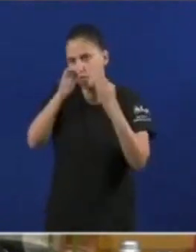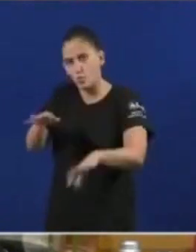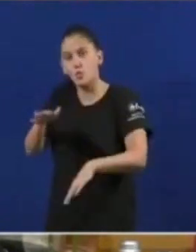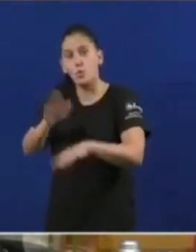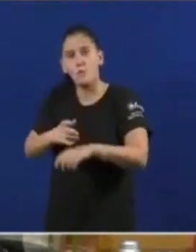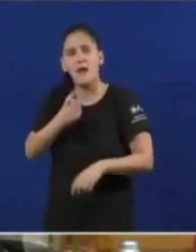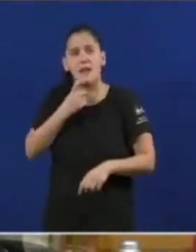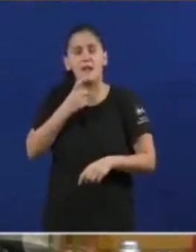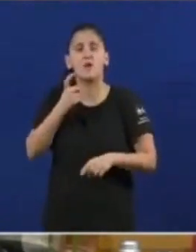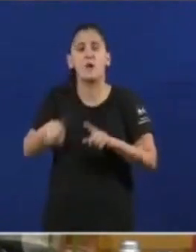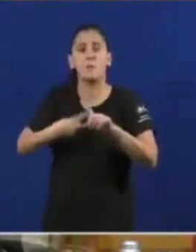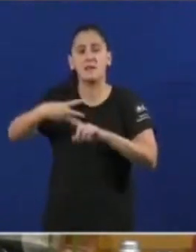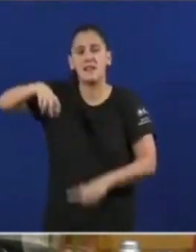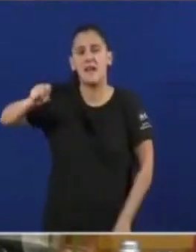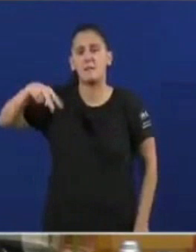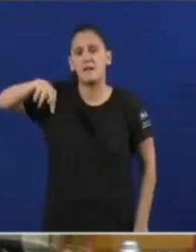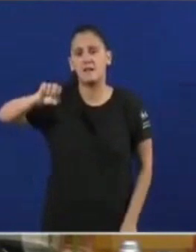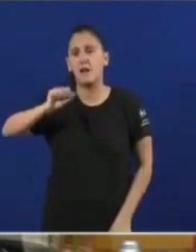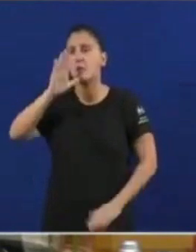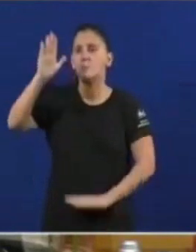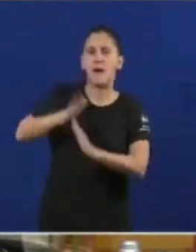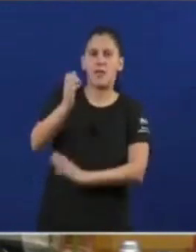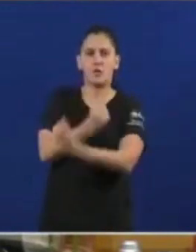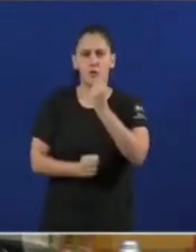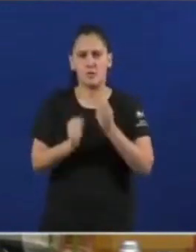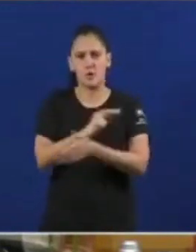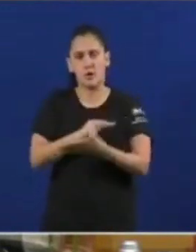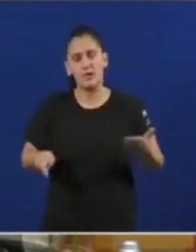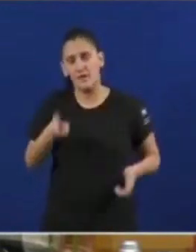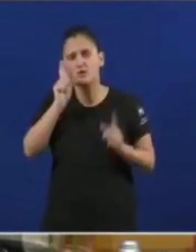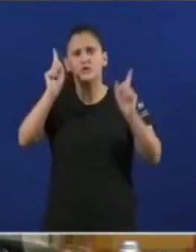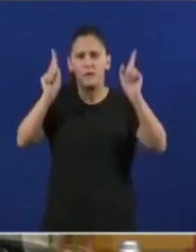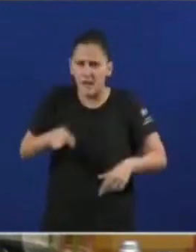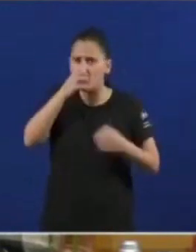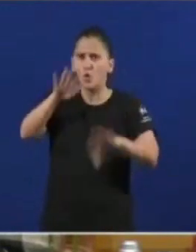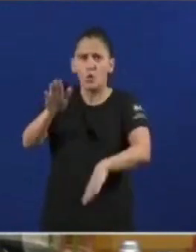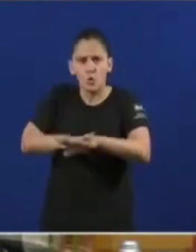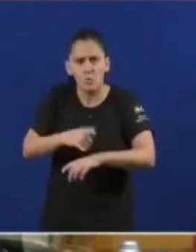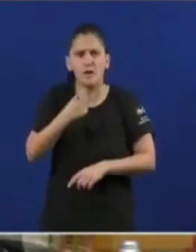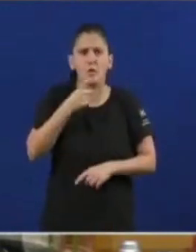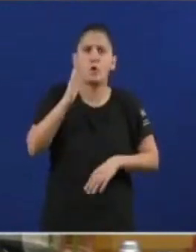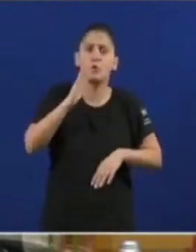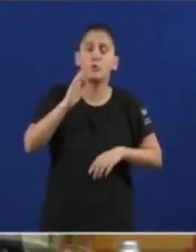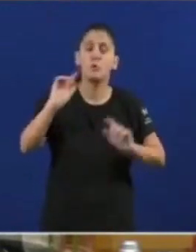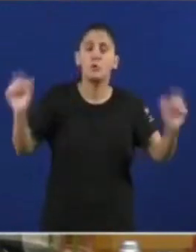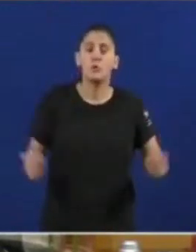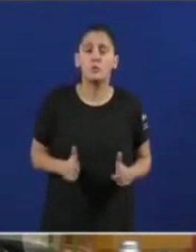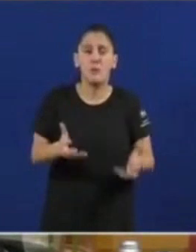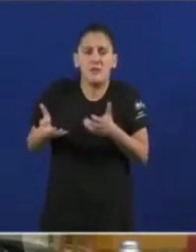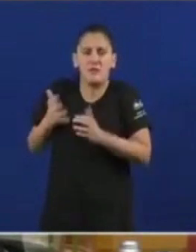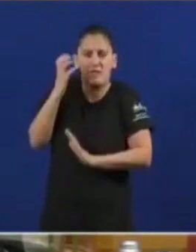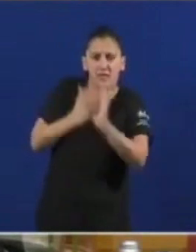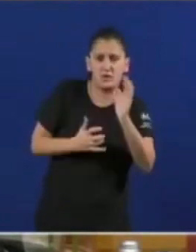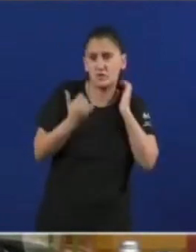Navantia do parón económico de Galiza. Feijó tamén culpa a Alcoa da perda de incentivos eléctricos que o aboca